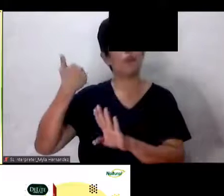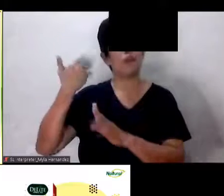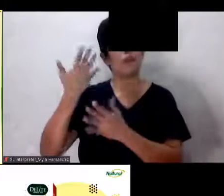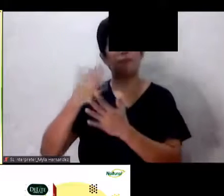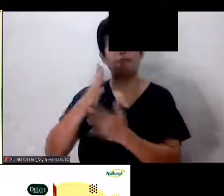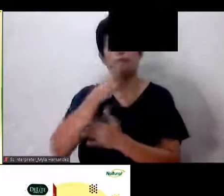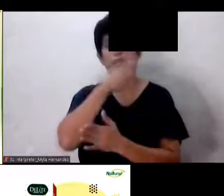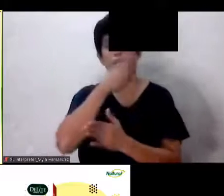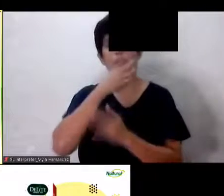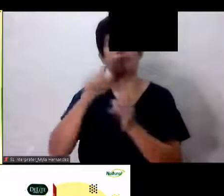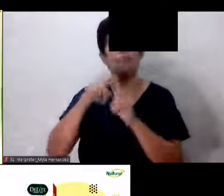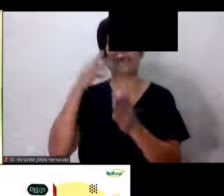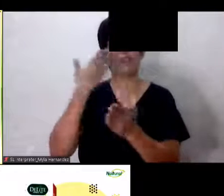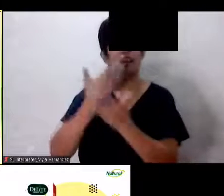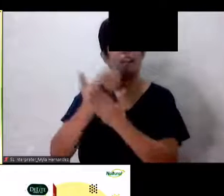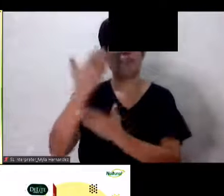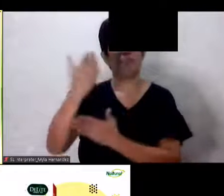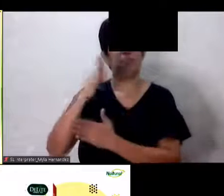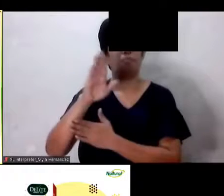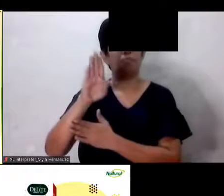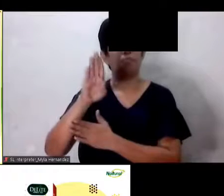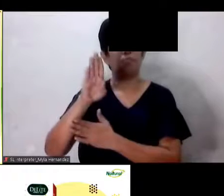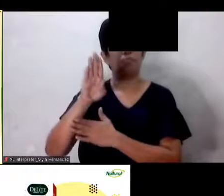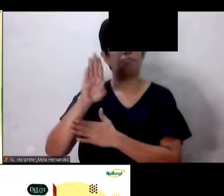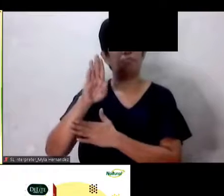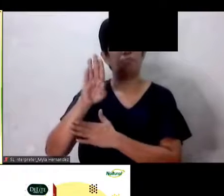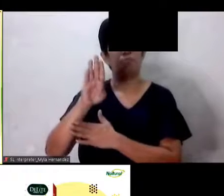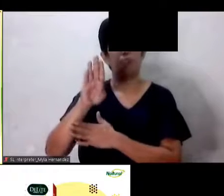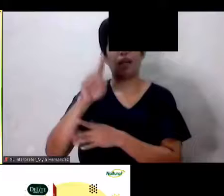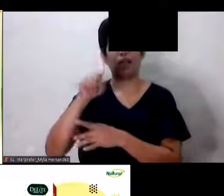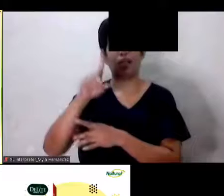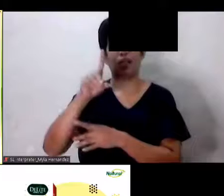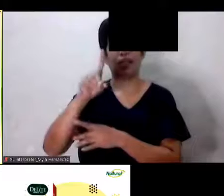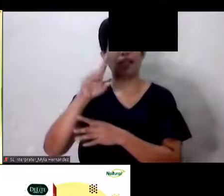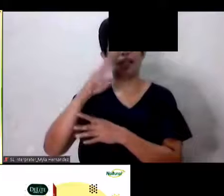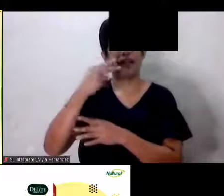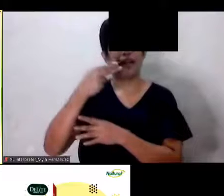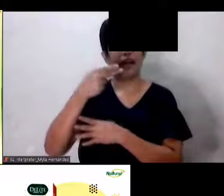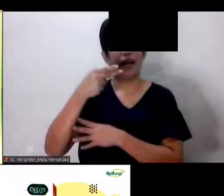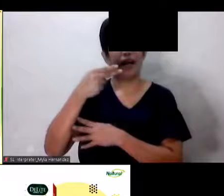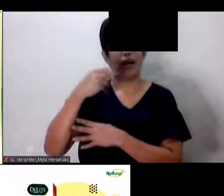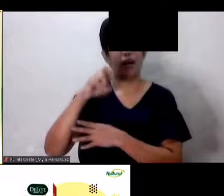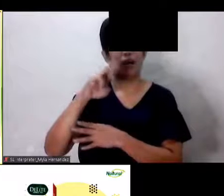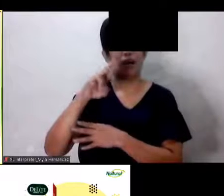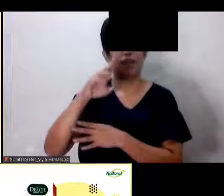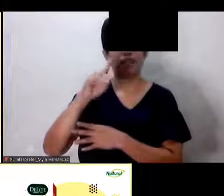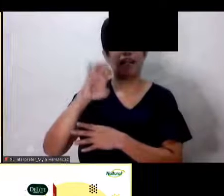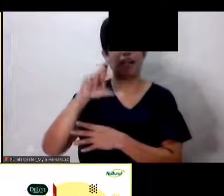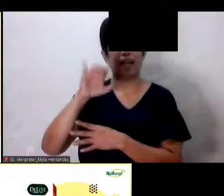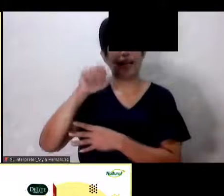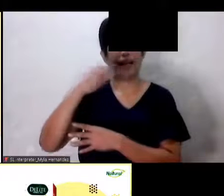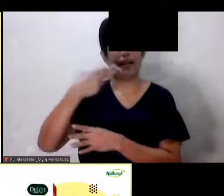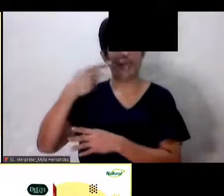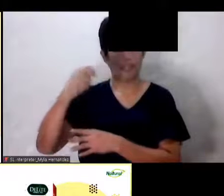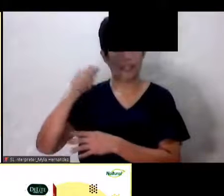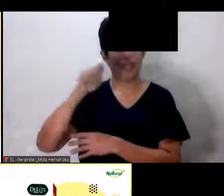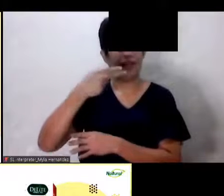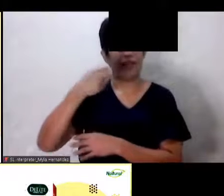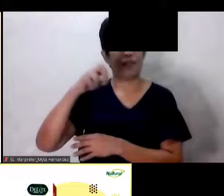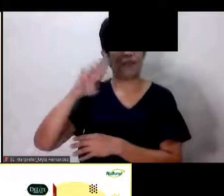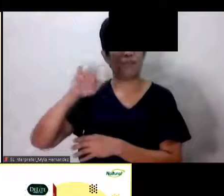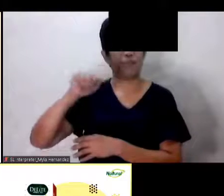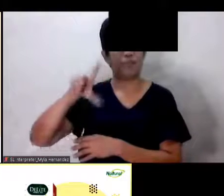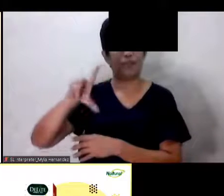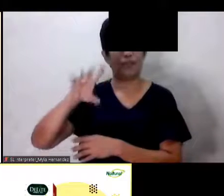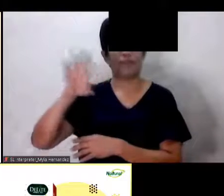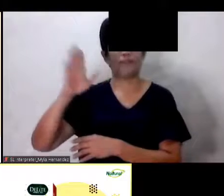Ang Delight Herbal Sa Labat Saan kaya siya Nagtatanong Wala daw Herbal Sa Labat Sa totoo lang